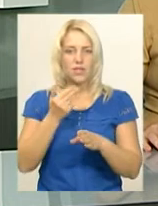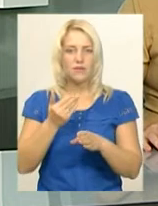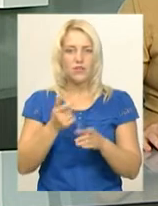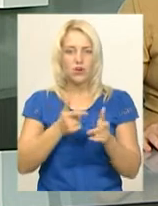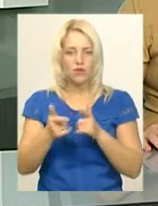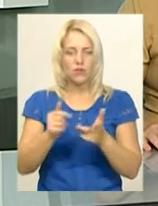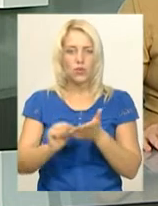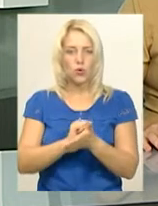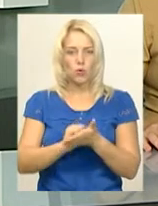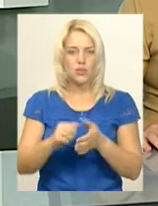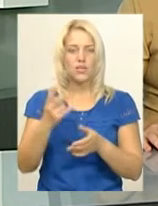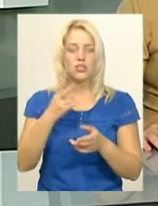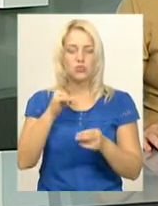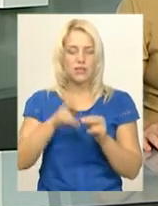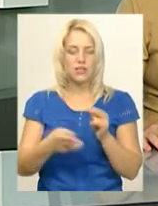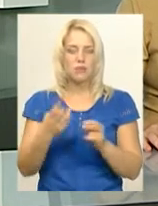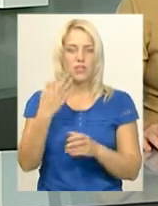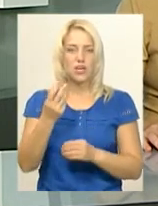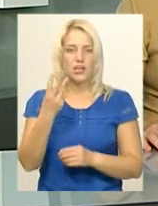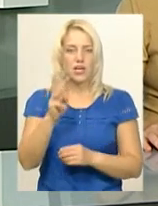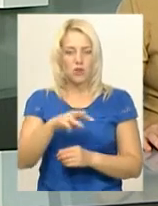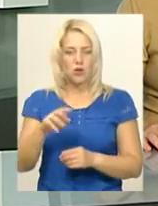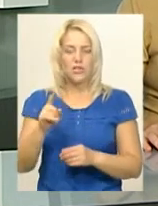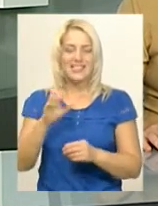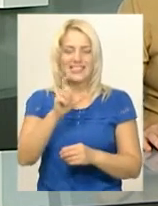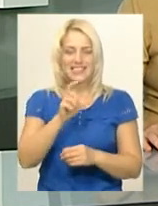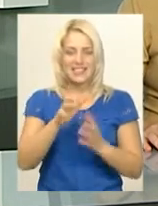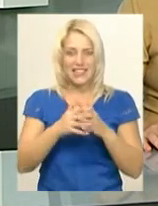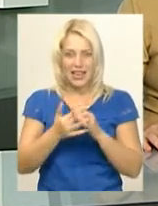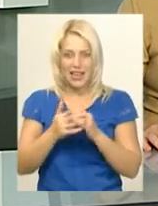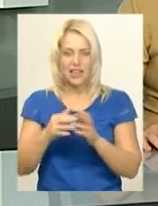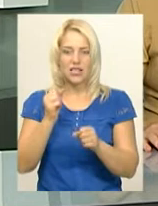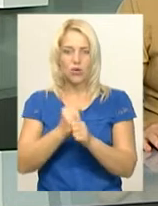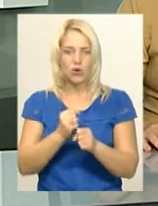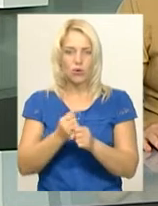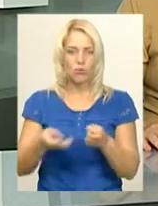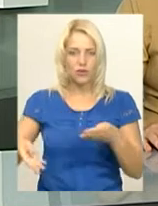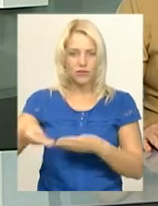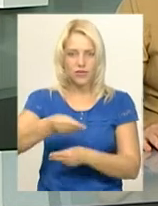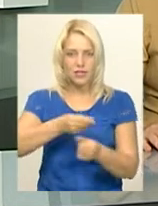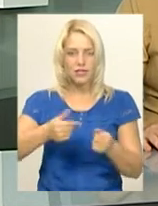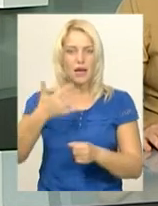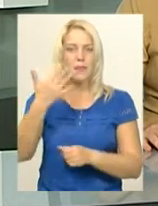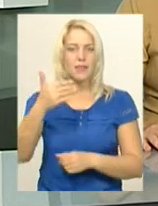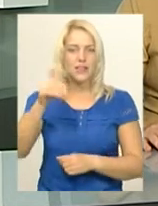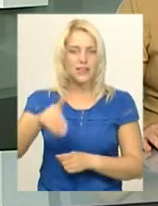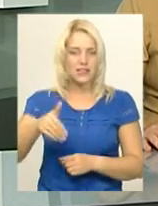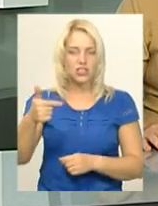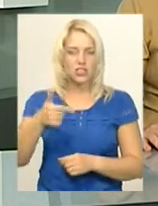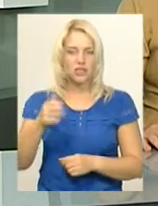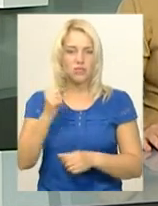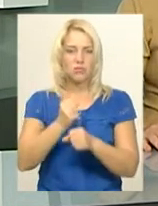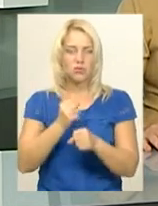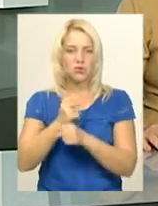завершити, потрібні ще три мільйони. Тому селяни скооперувалися, роблять одноразові внески в 5 тисяч гривень та працюють на будівельних